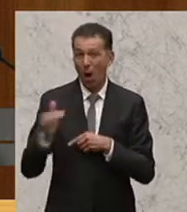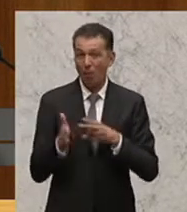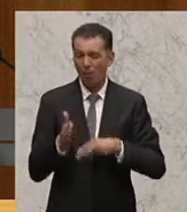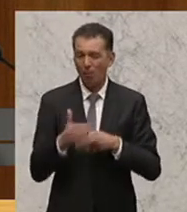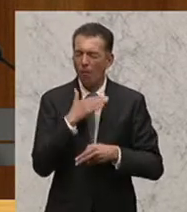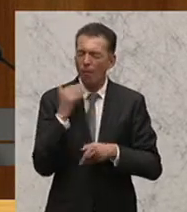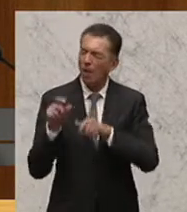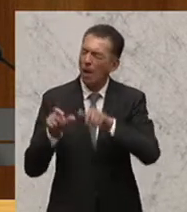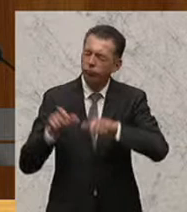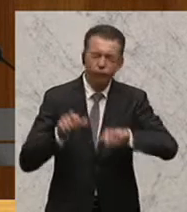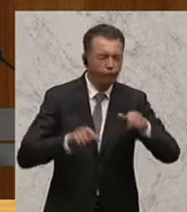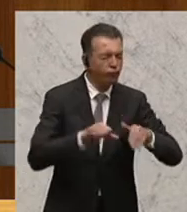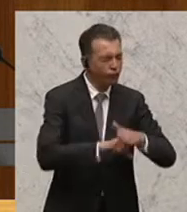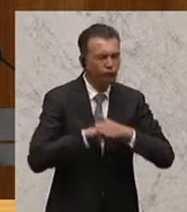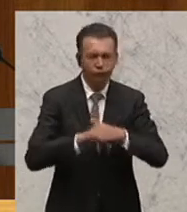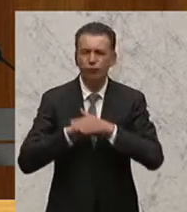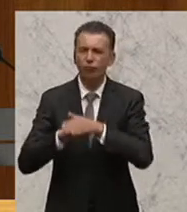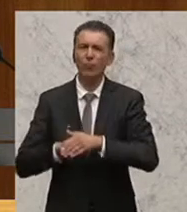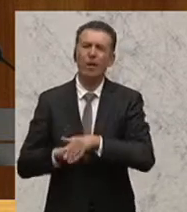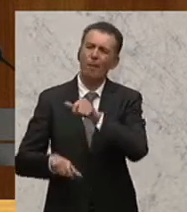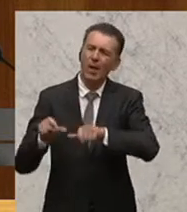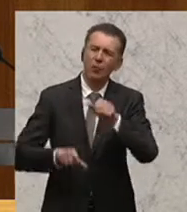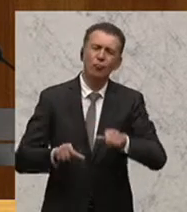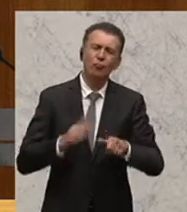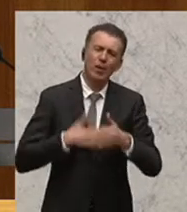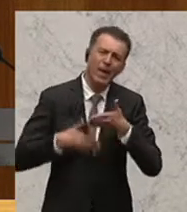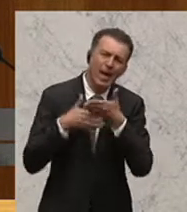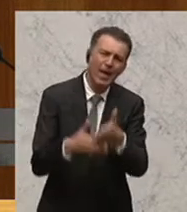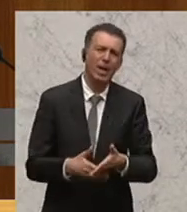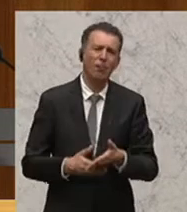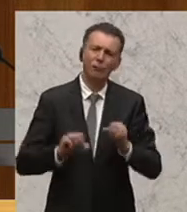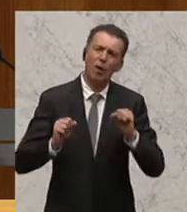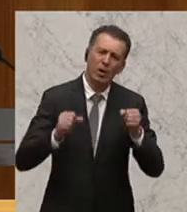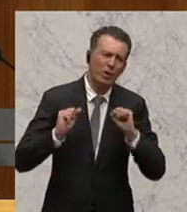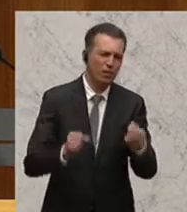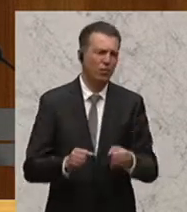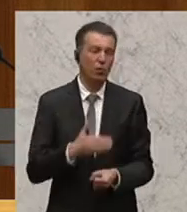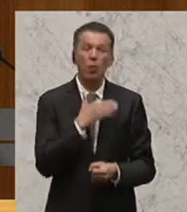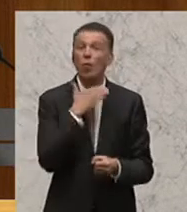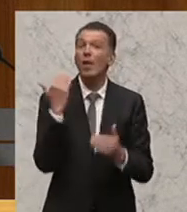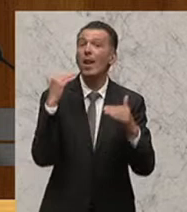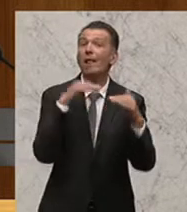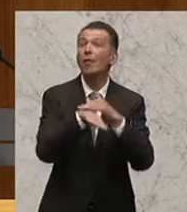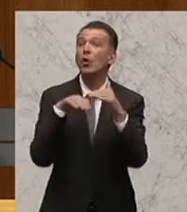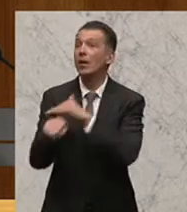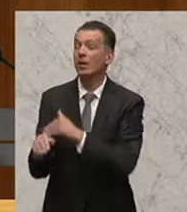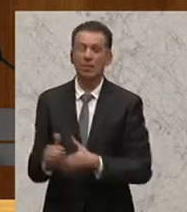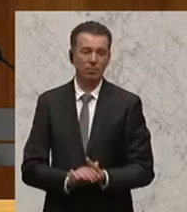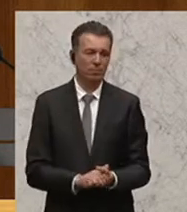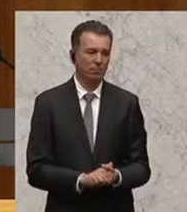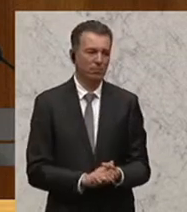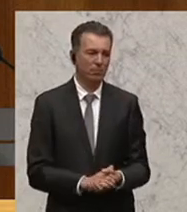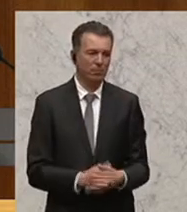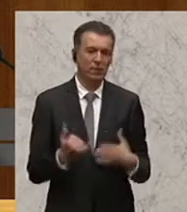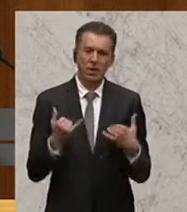Unterstützerinnen, mit hilfsbereiten Passantinnen, mit Aktivistinnen und mit hunderten Flüchtlingen. Und ich möchte die